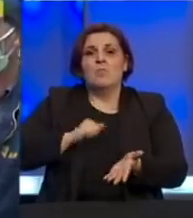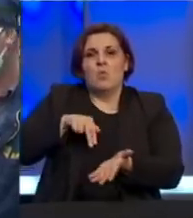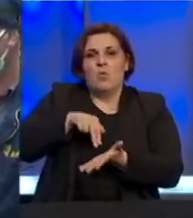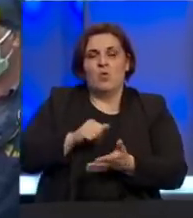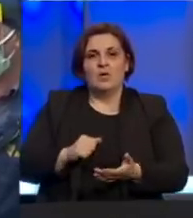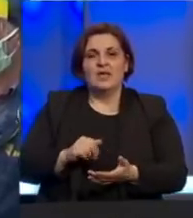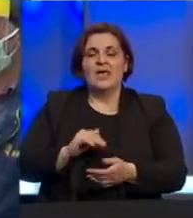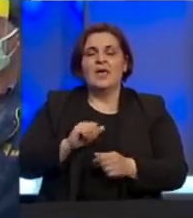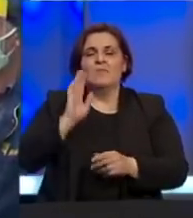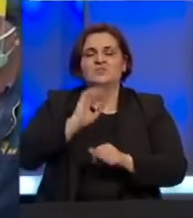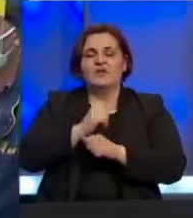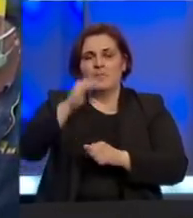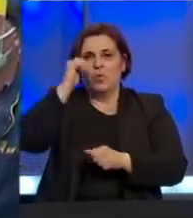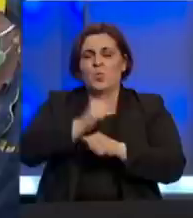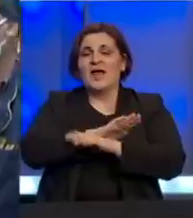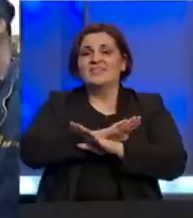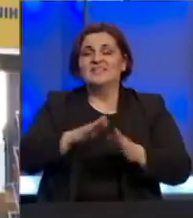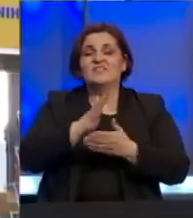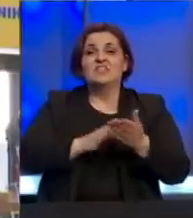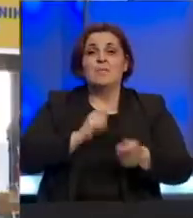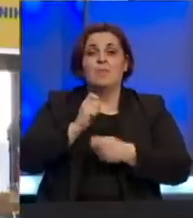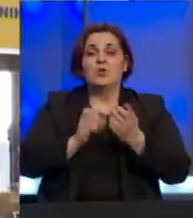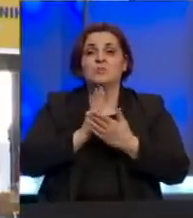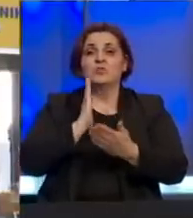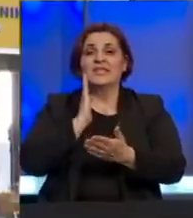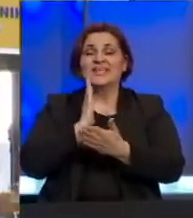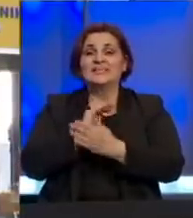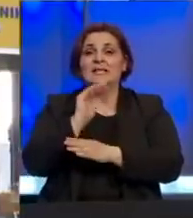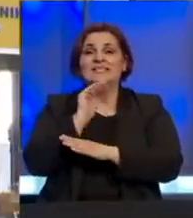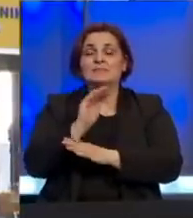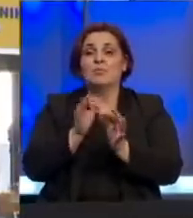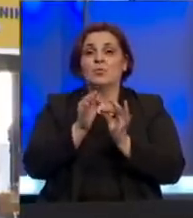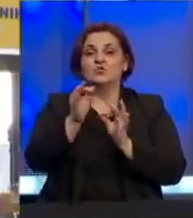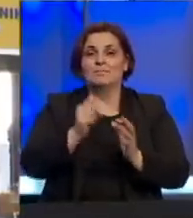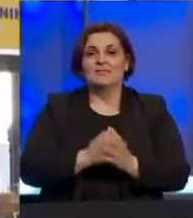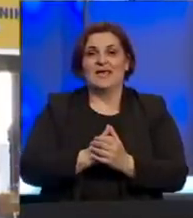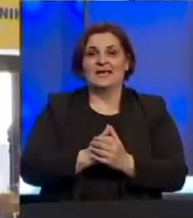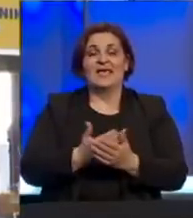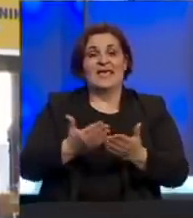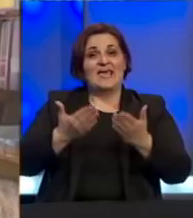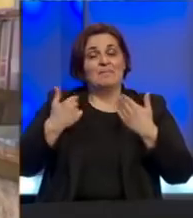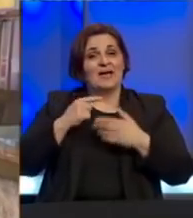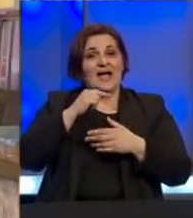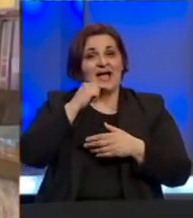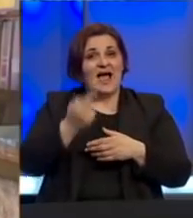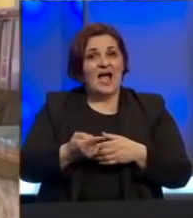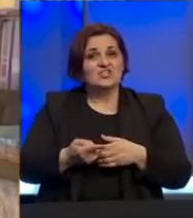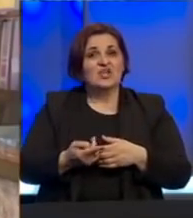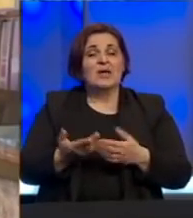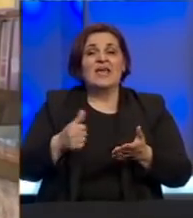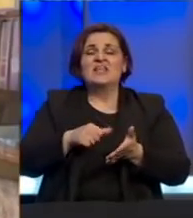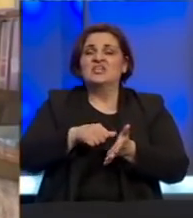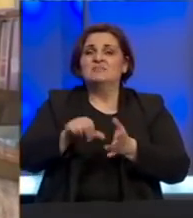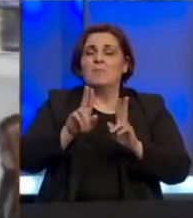BH pošte učinile su sve da njihov dio posla bude u skladu sa preporučanim mjerama ipak ističu da se način isplate